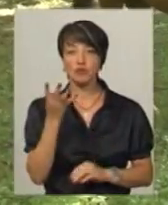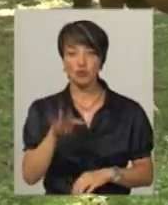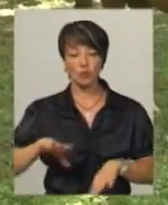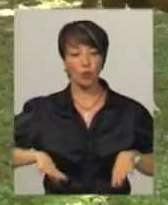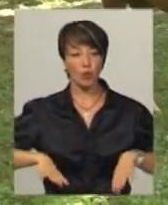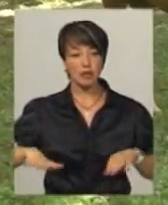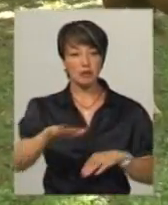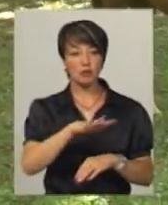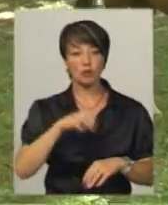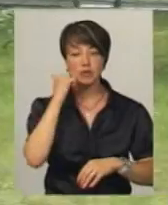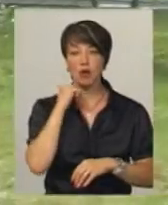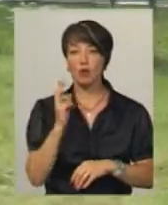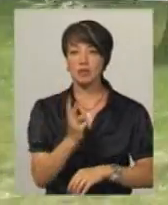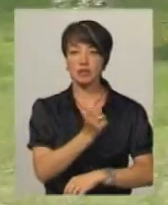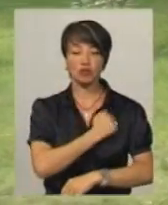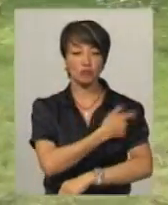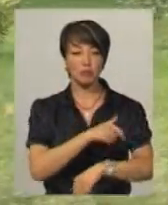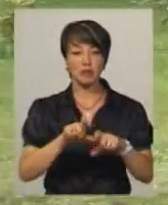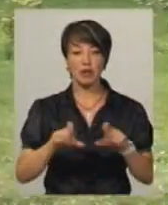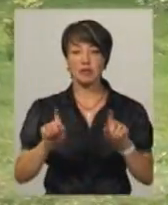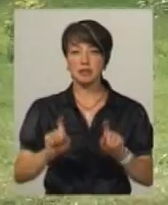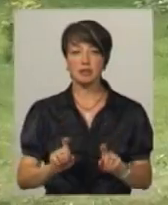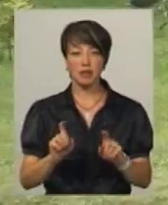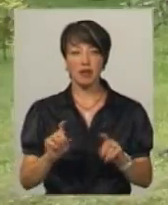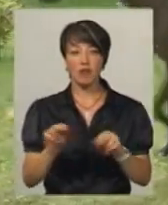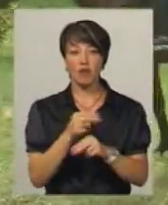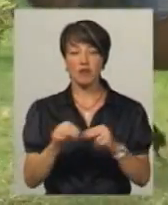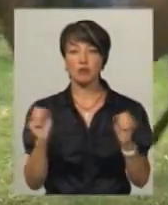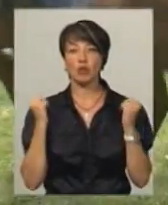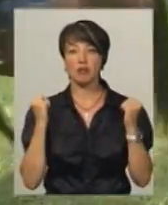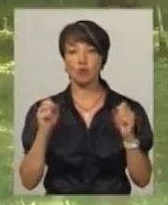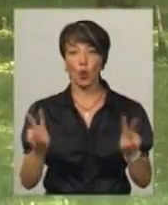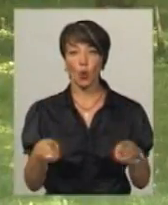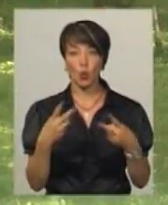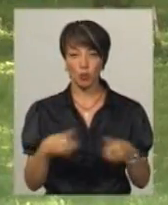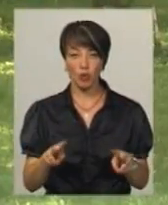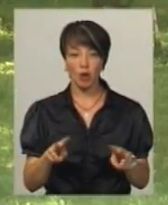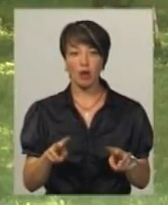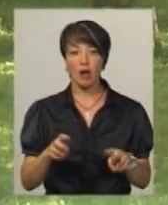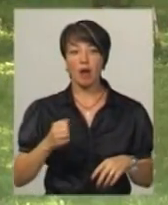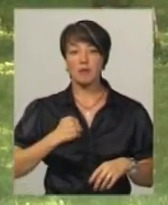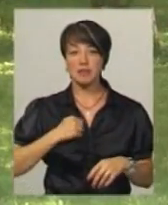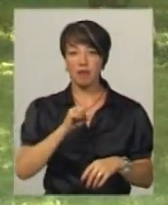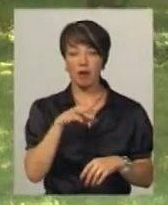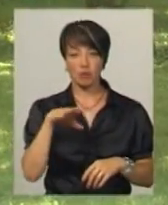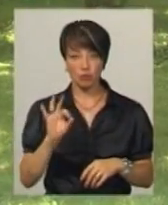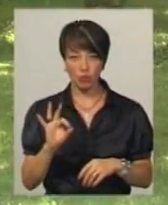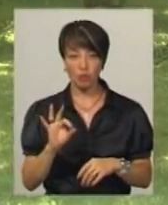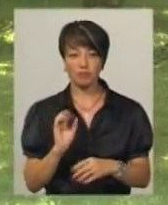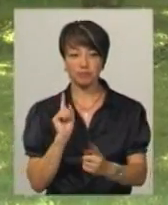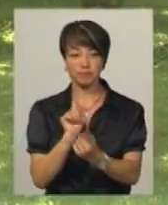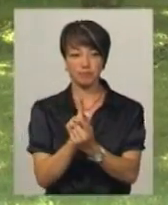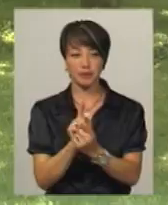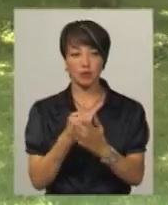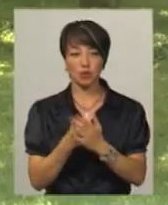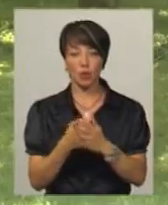на території Староконстантинівського шпиталю сидять вихованці кіноспортивного клубу «Козацький герць». Пійці в операції об'єднаних сил підходять до